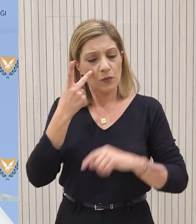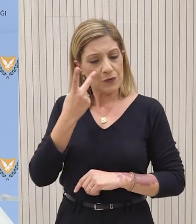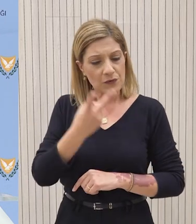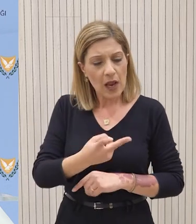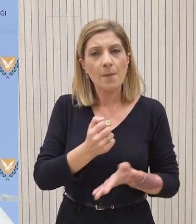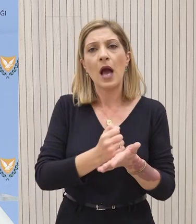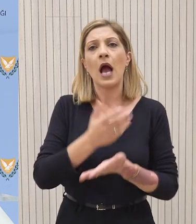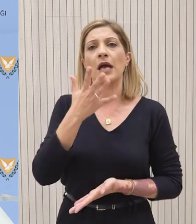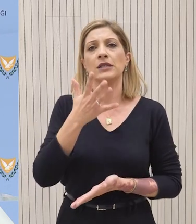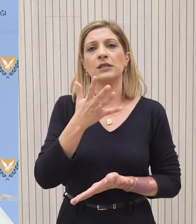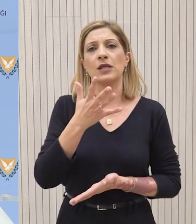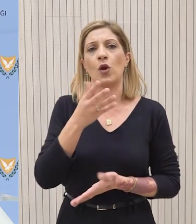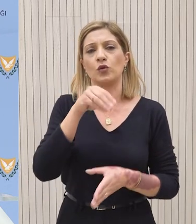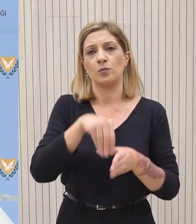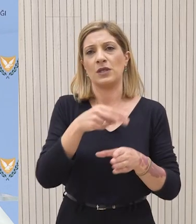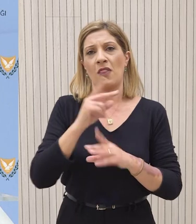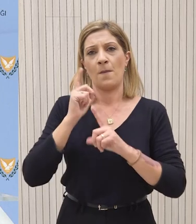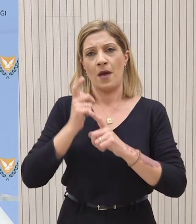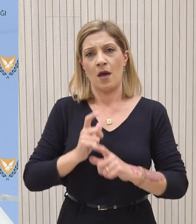συμμετοχή μας ως μεδόχος του έργου.